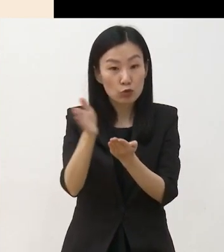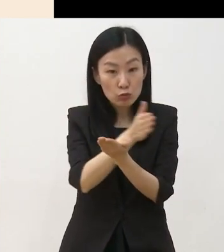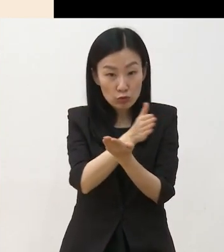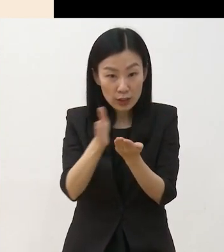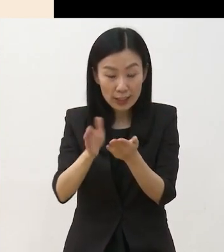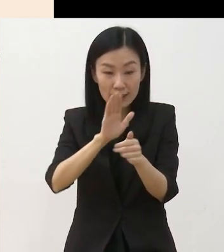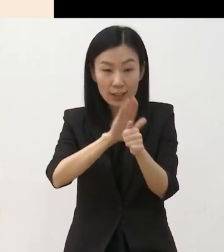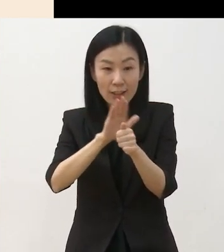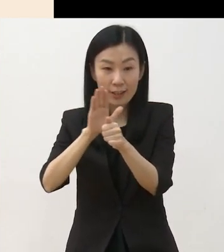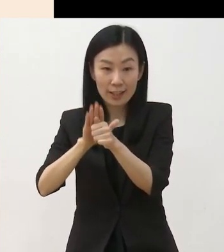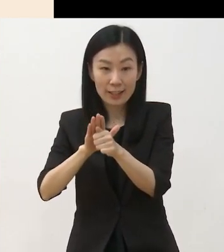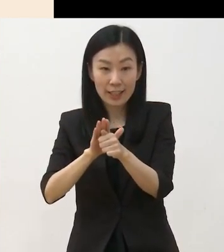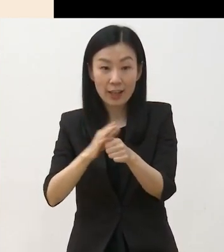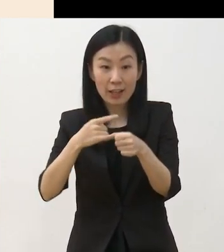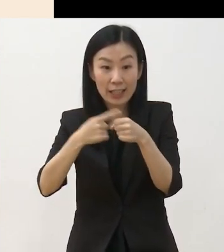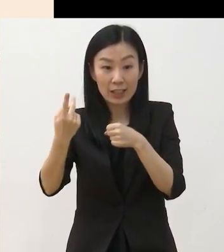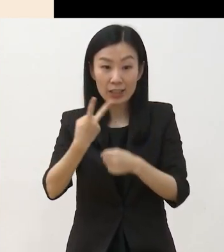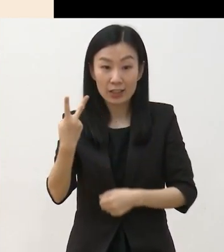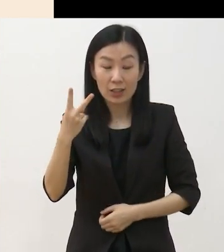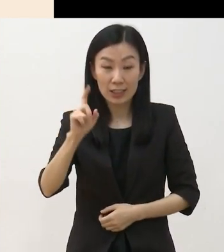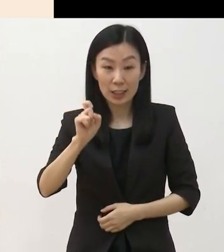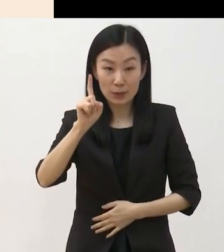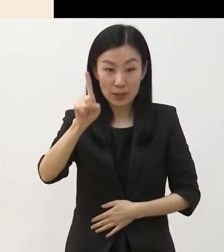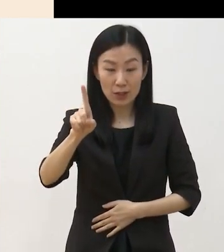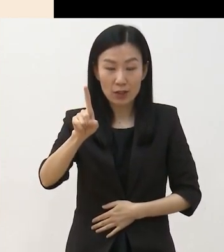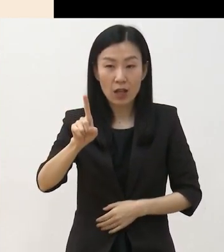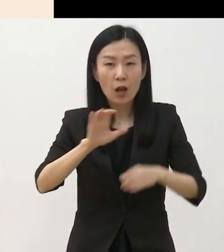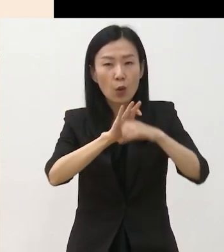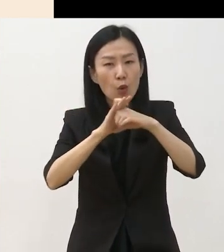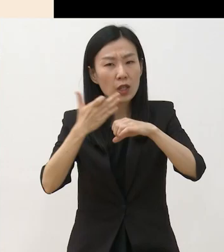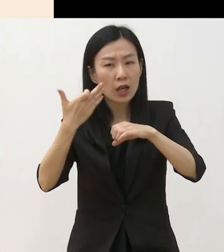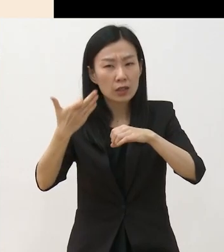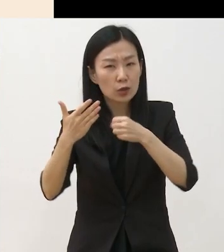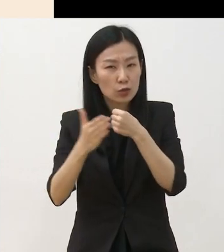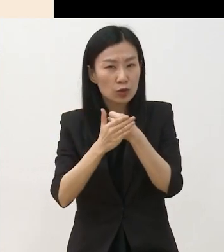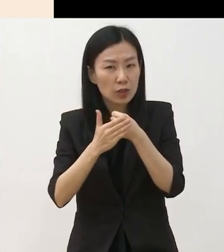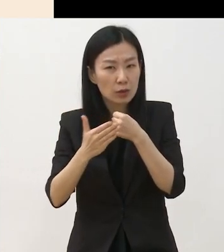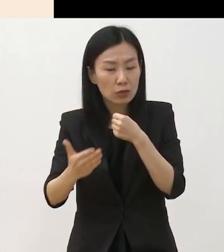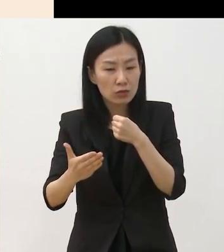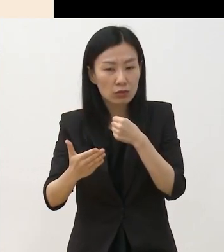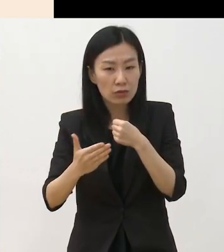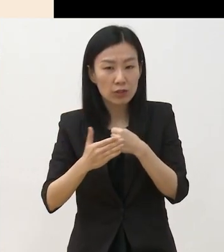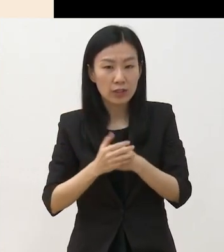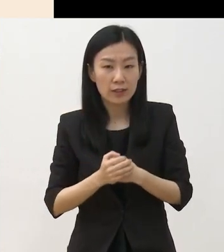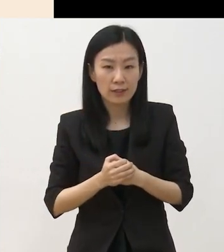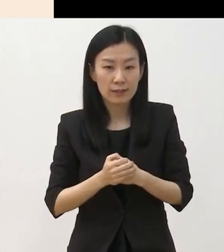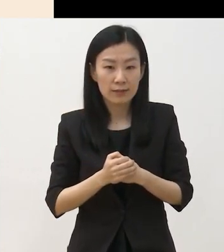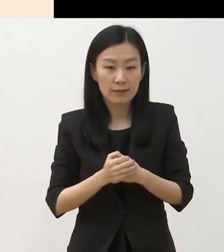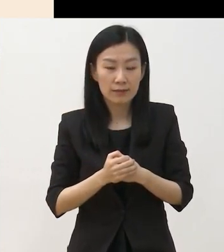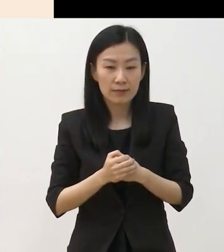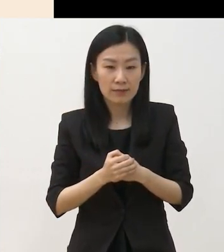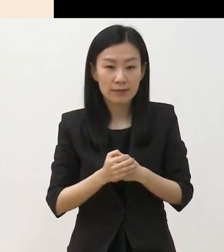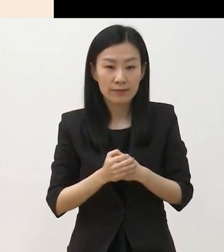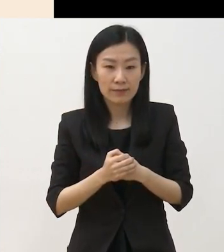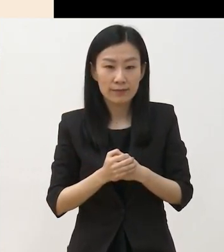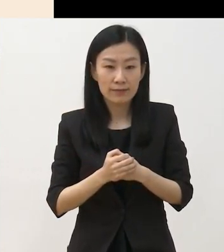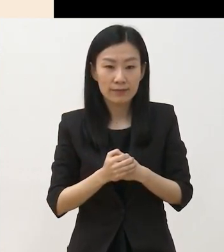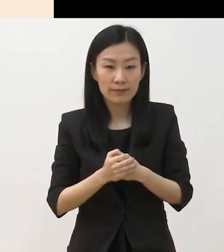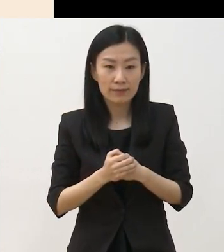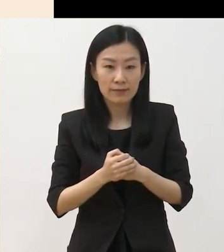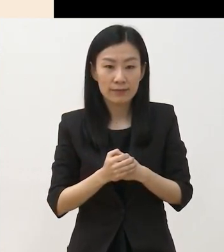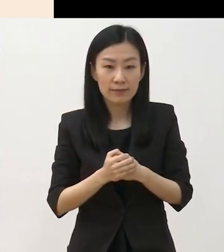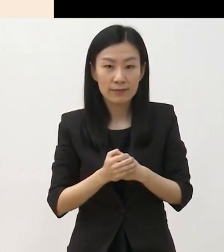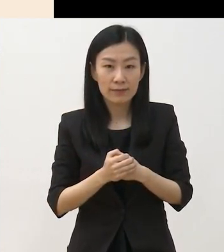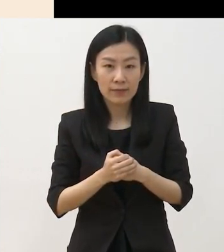21년의 경우 코로나19로 상대국가 오프라인 공연이 만약